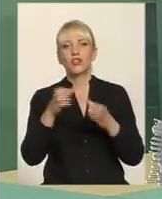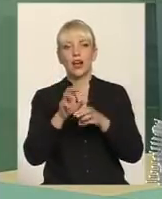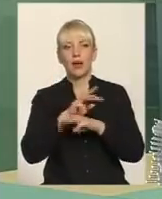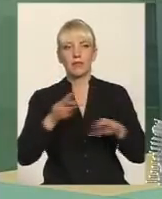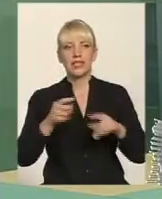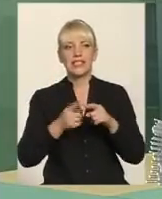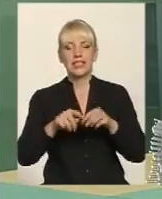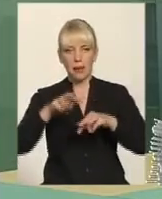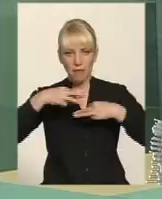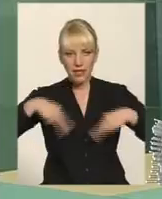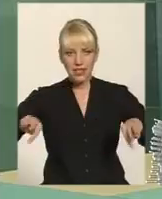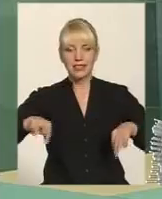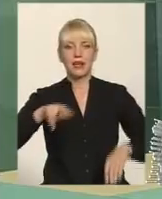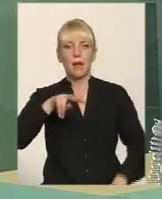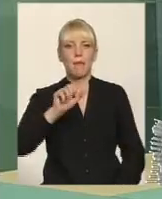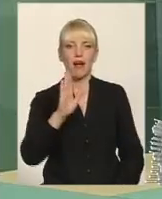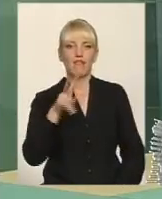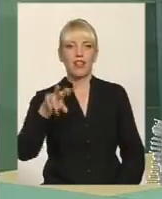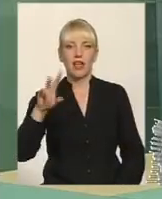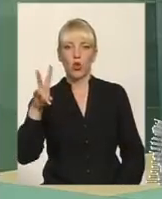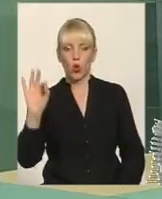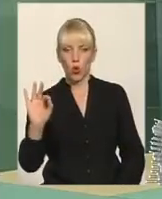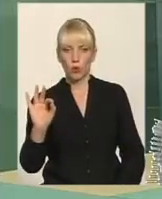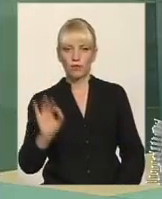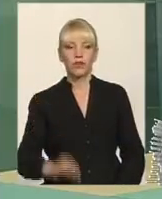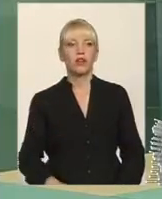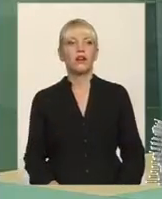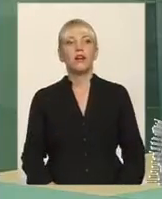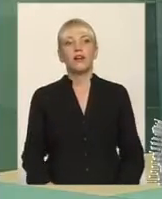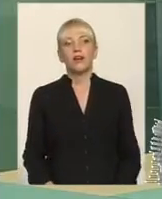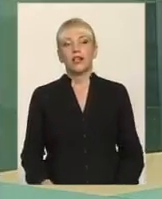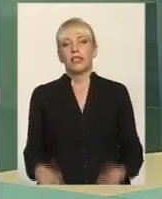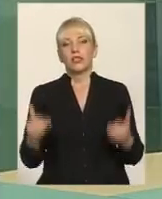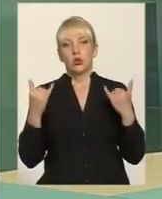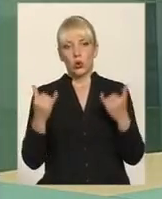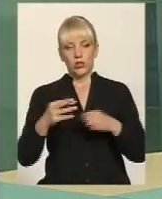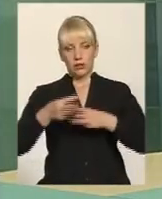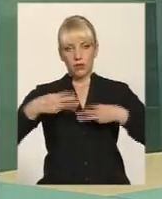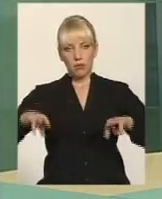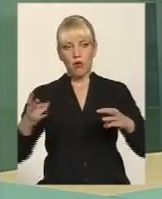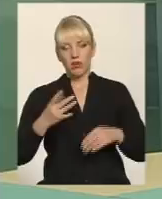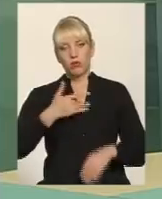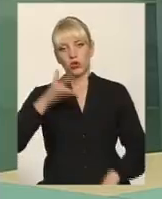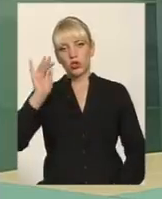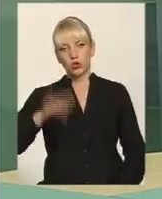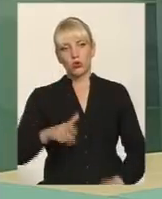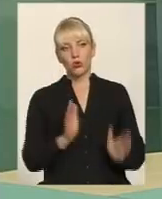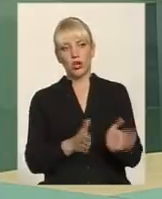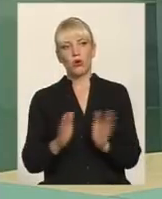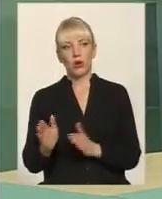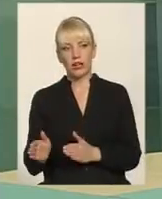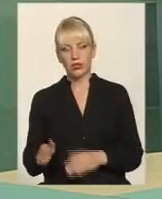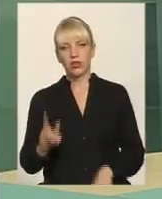аграрної політики, до речі, Павленко. Ось, але, але сьогодні Міністерство має здійснювати жорстку регуляцію.